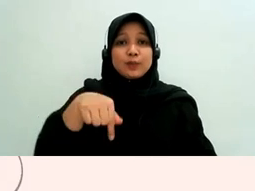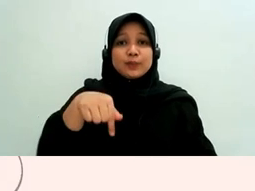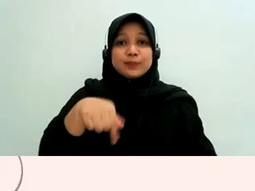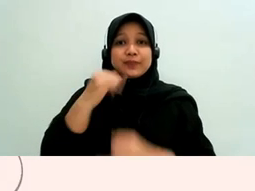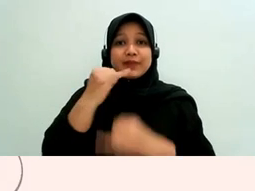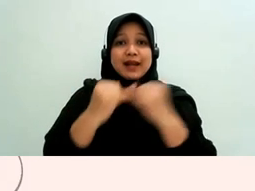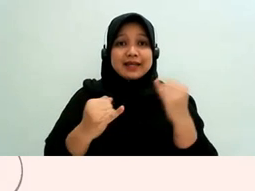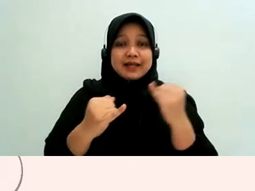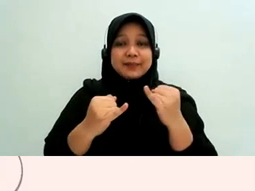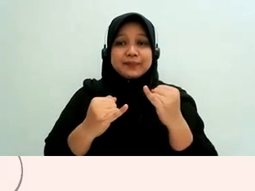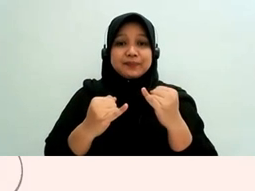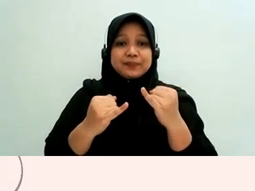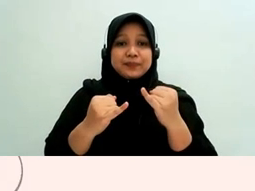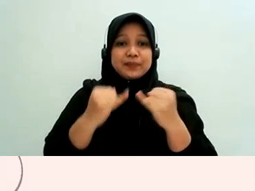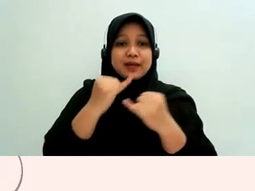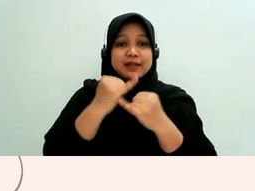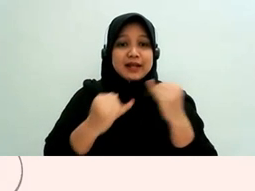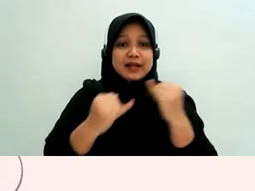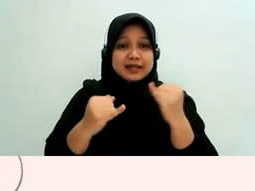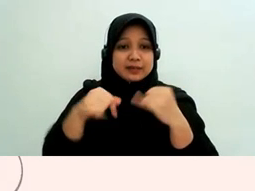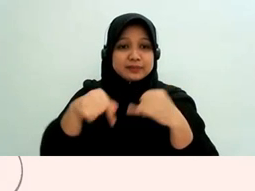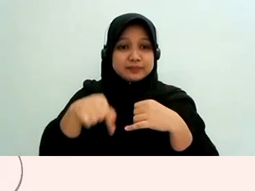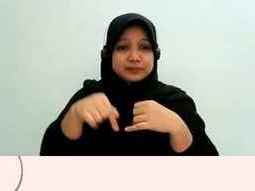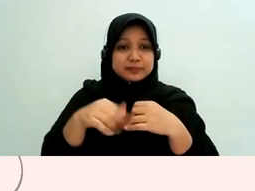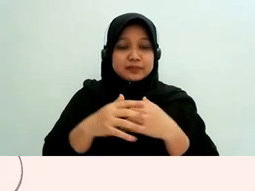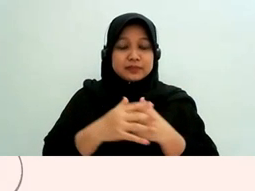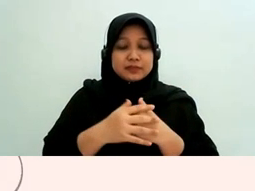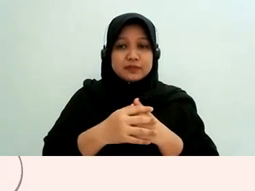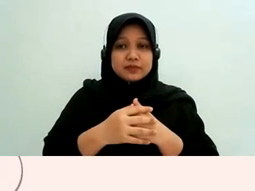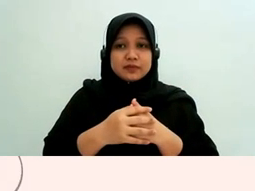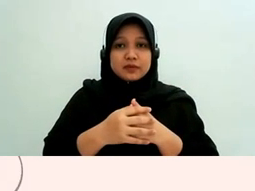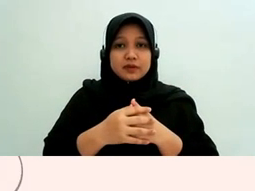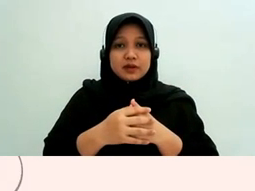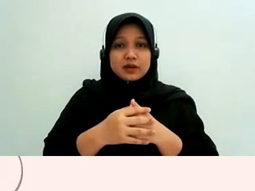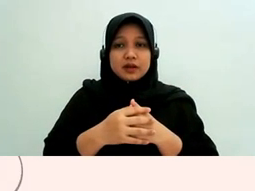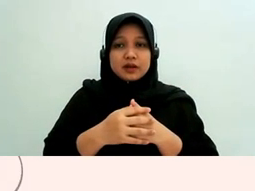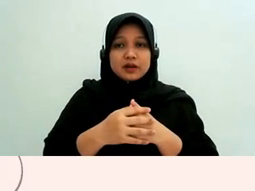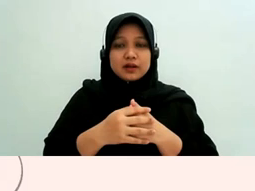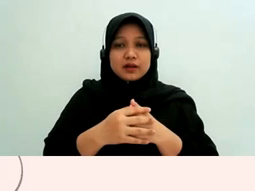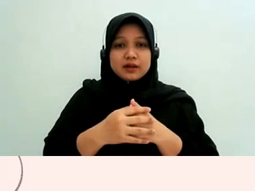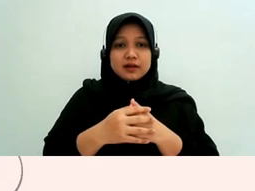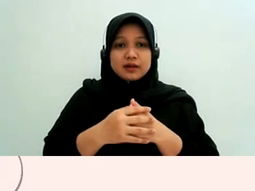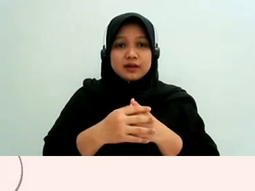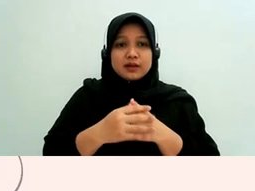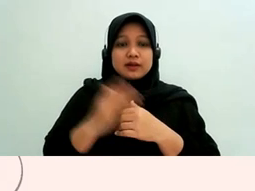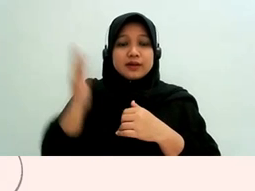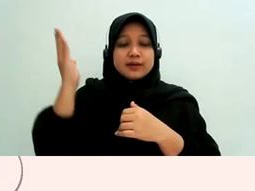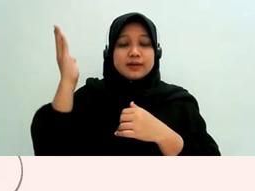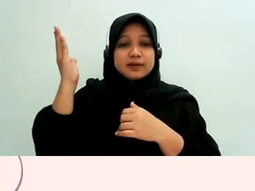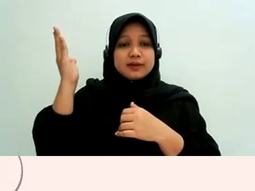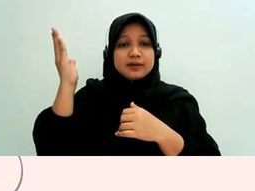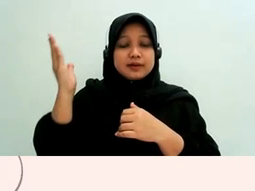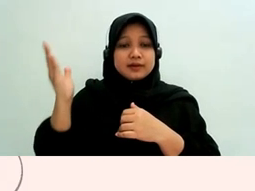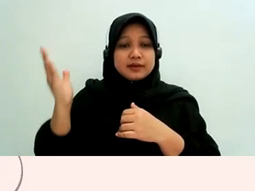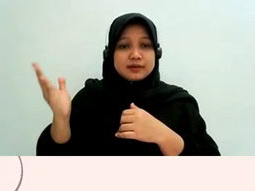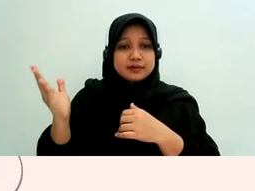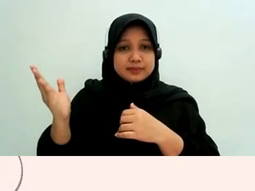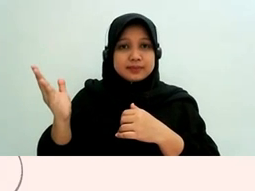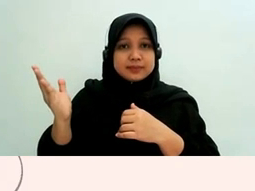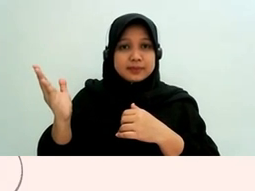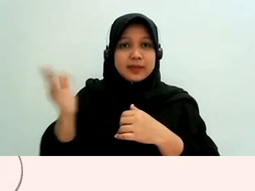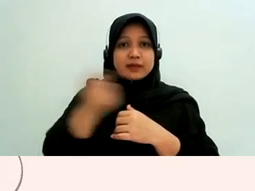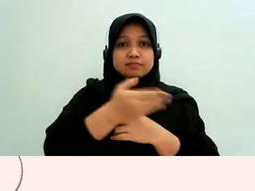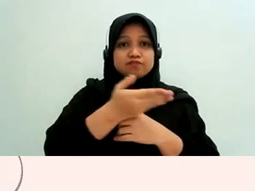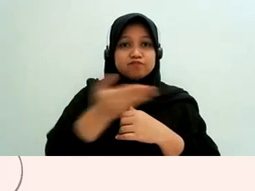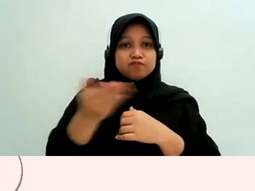terakhir nah ini adalah hal yang harus atau idealnya teman-teman kuasai